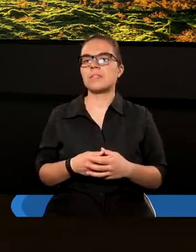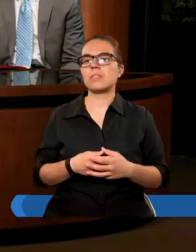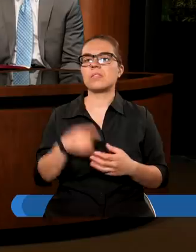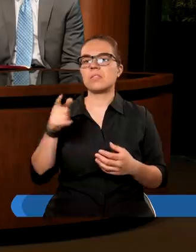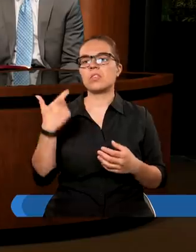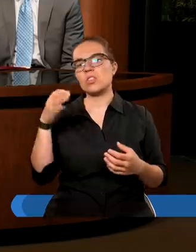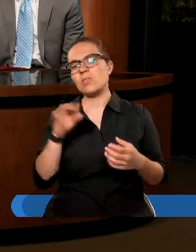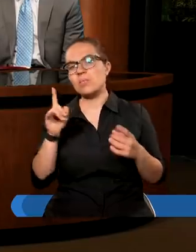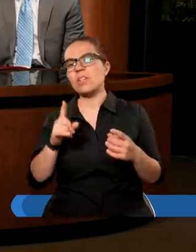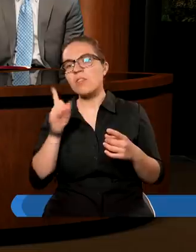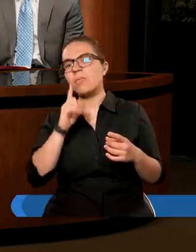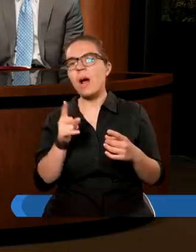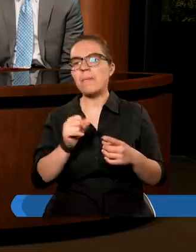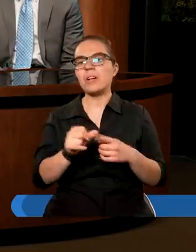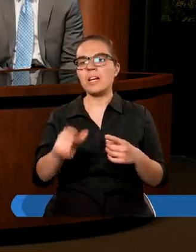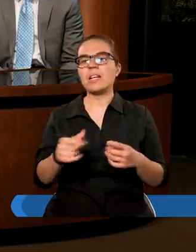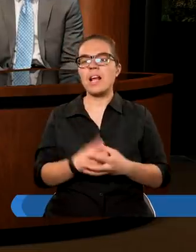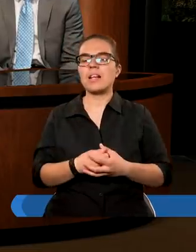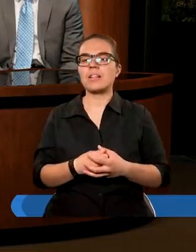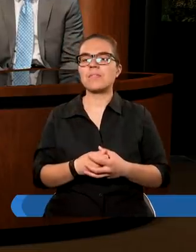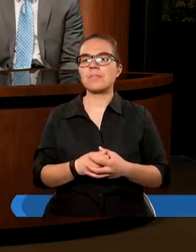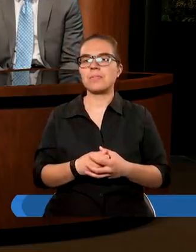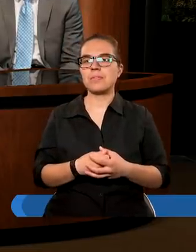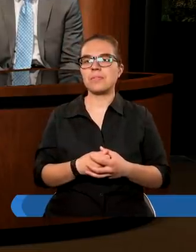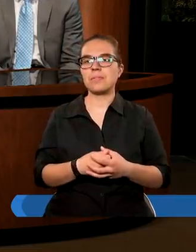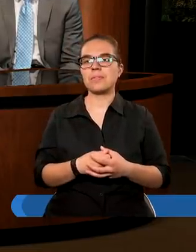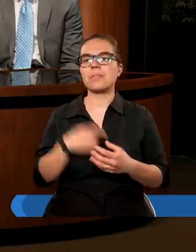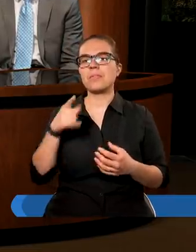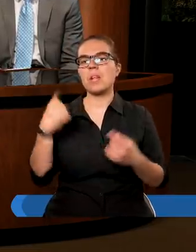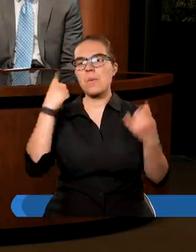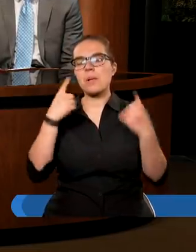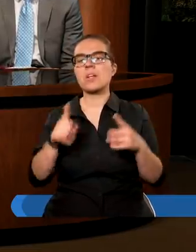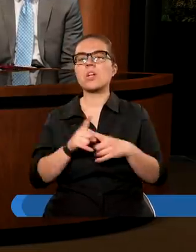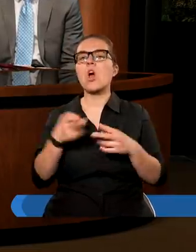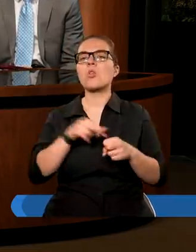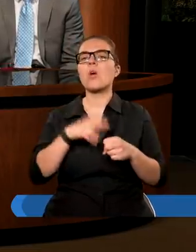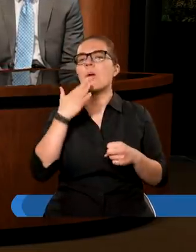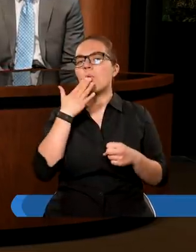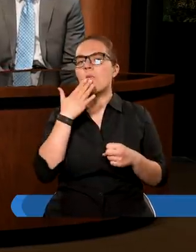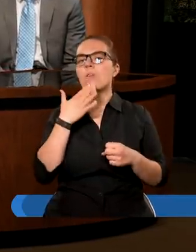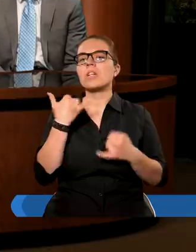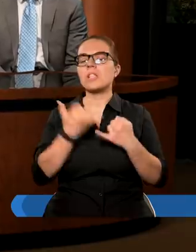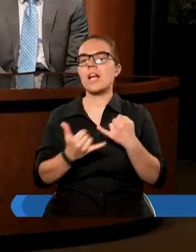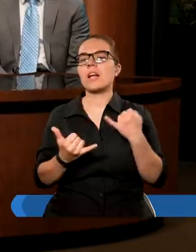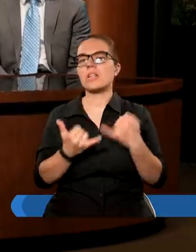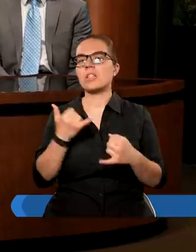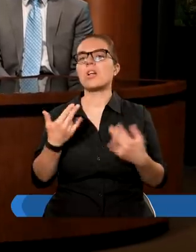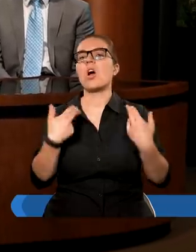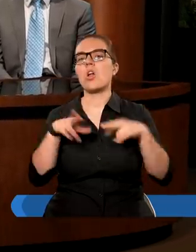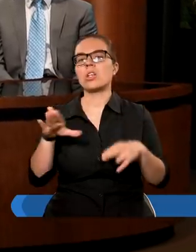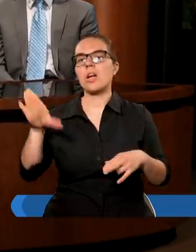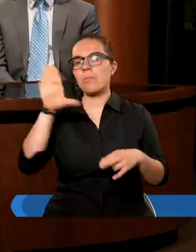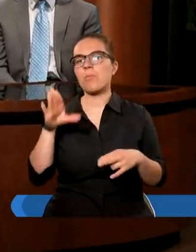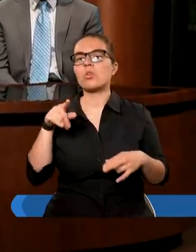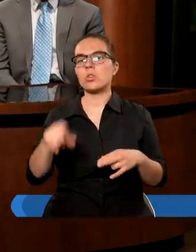zwrotu 100% to bardzo dobry wynik. Tak. Piękna myśl, która mówi o tym, że jeżeli oddajemy